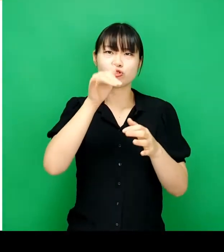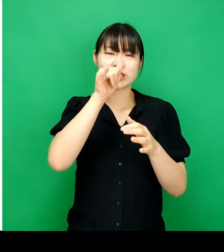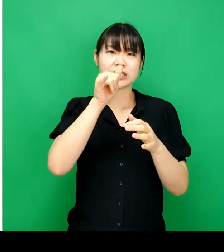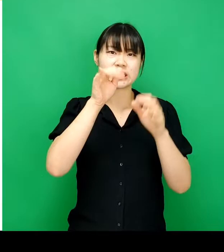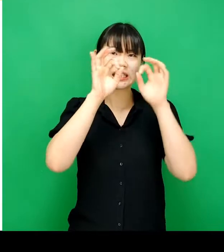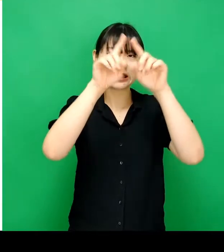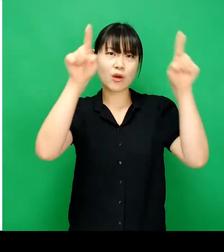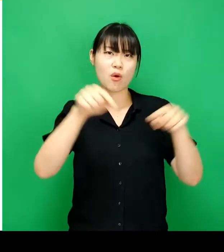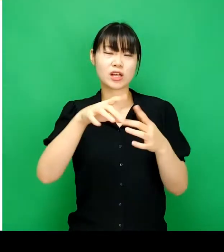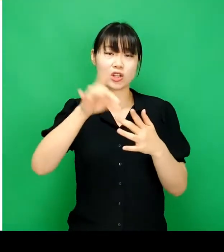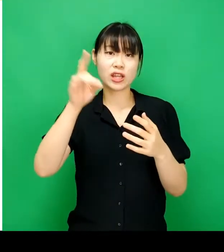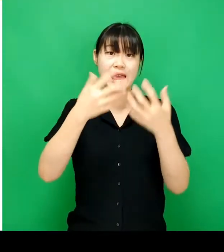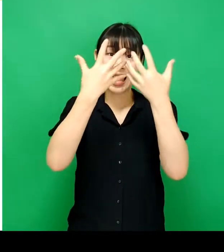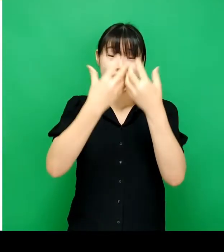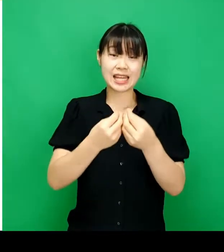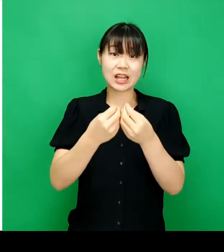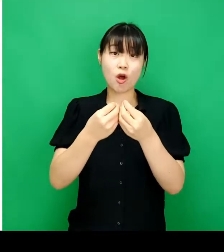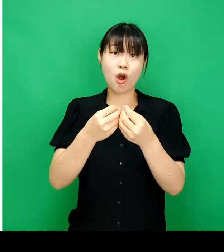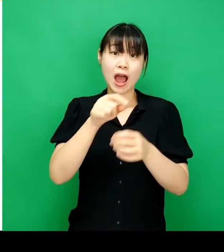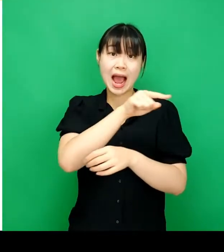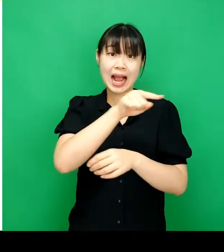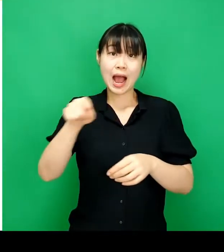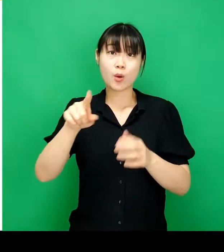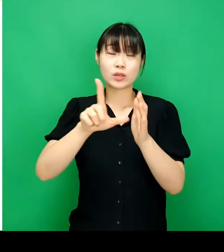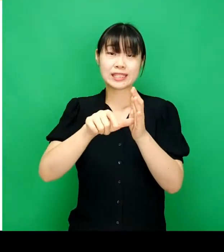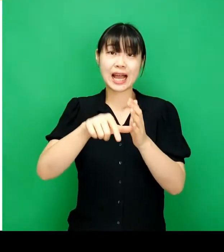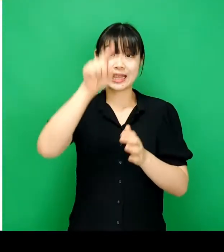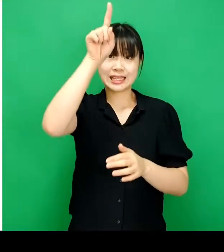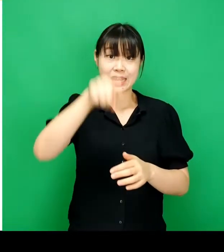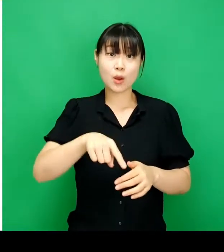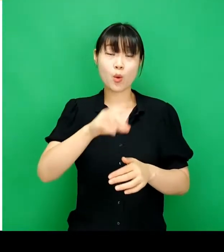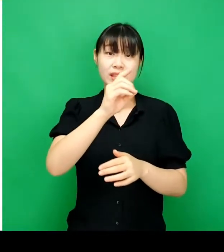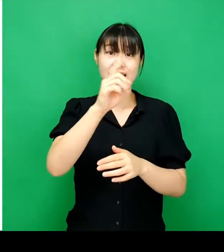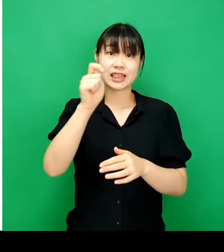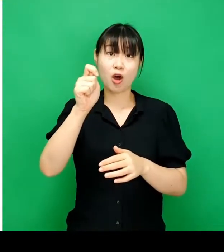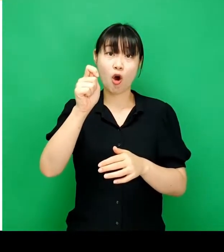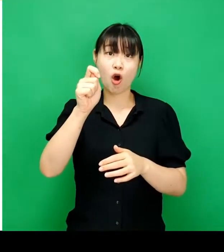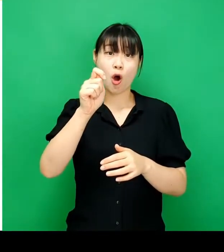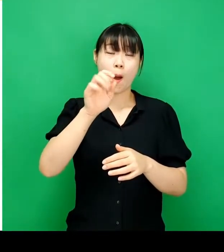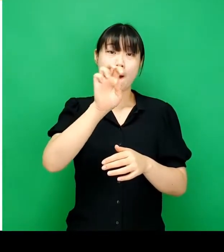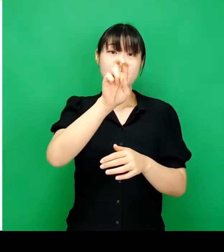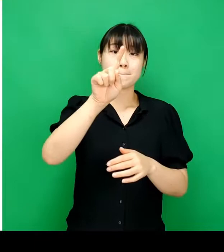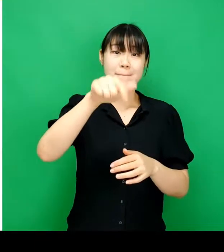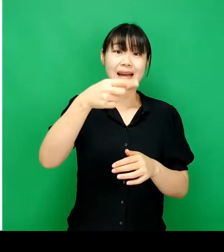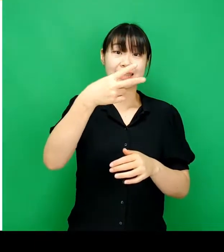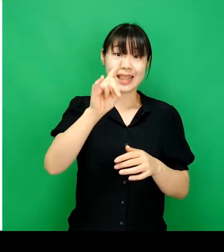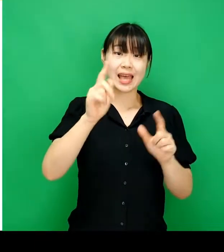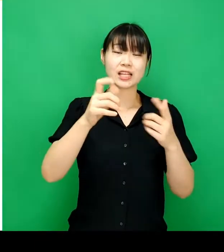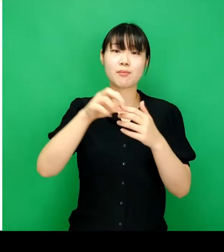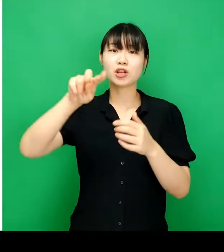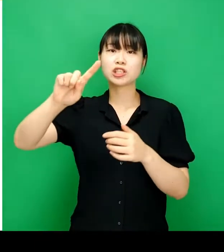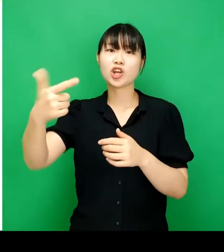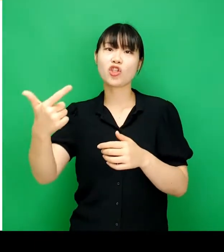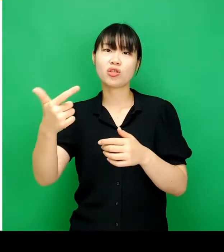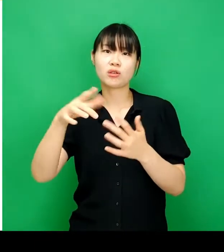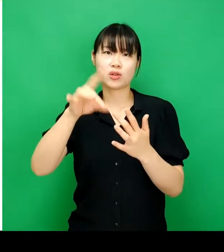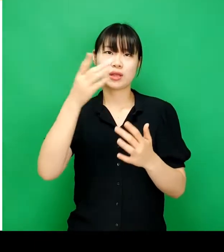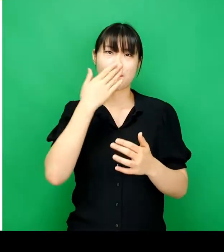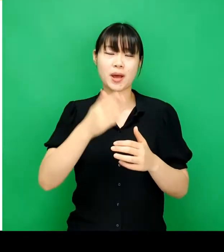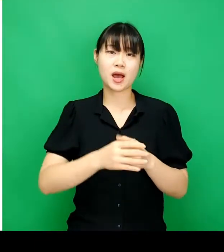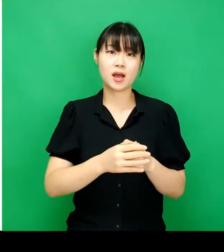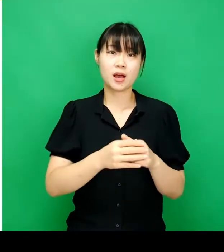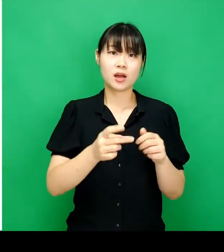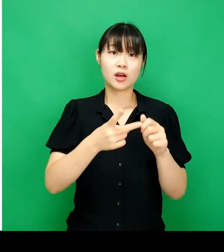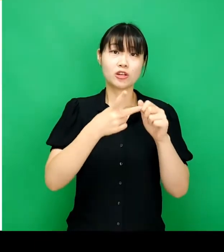유형을 선택해야 하는데요. 예를 들어, 가로축이 시간, 세로축은 데이터 값인 막대그래프 또는 선그래프를